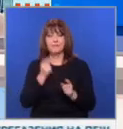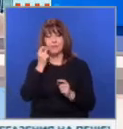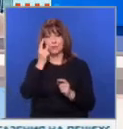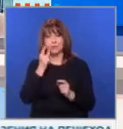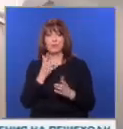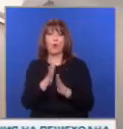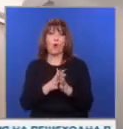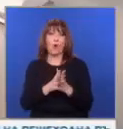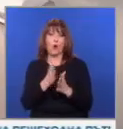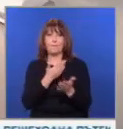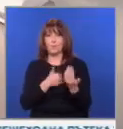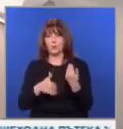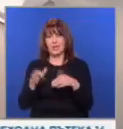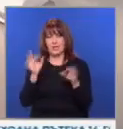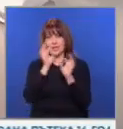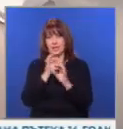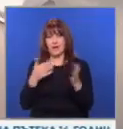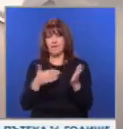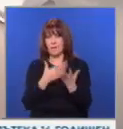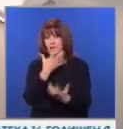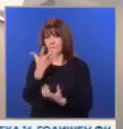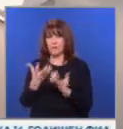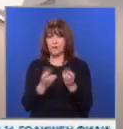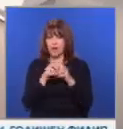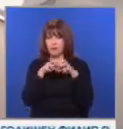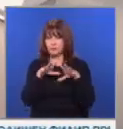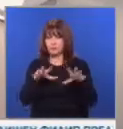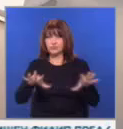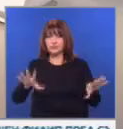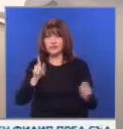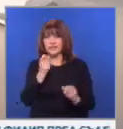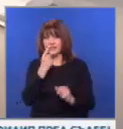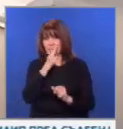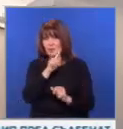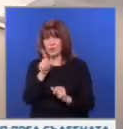чудо пострадали хора няма, въпреки че стихията се е разразила за минути.